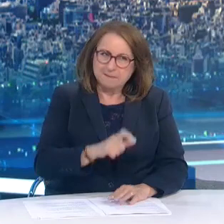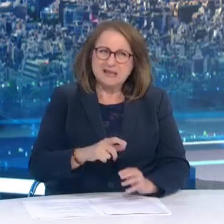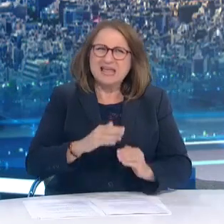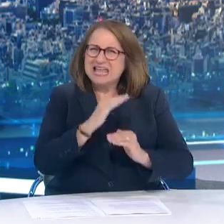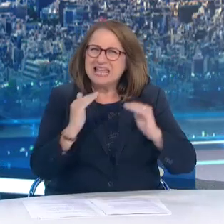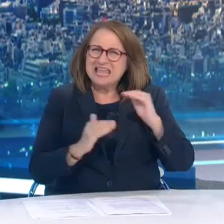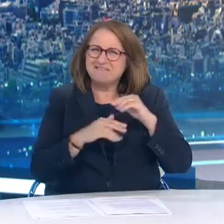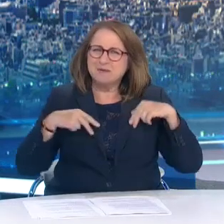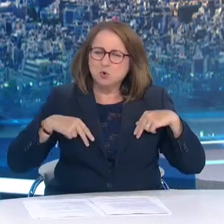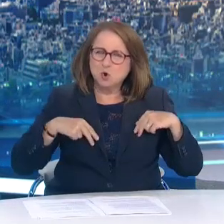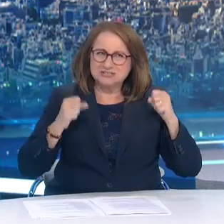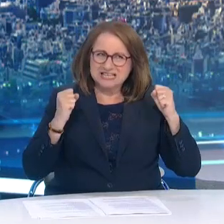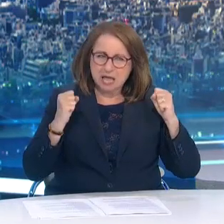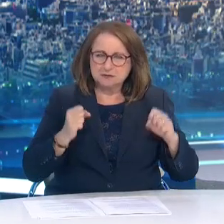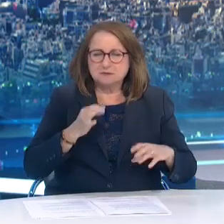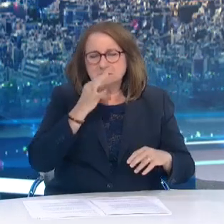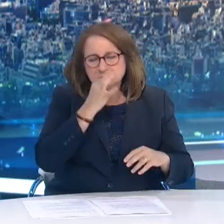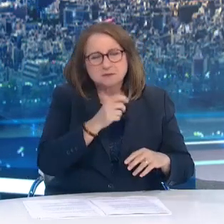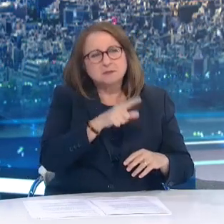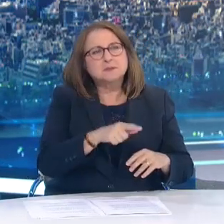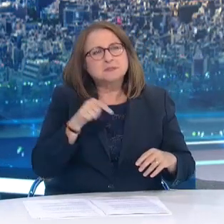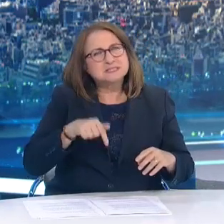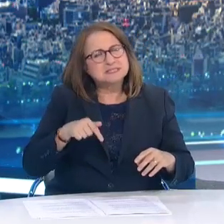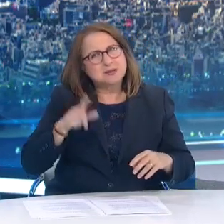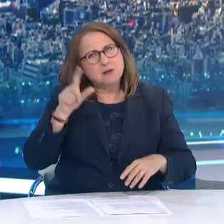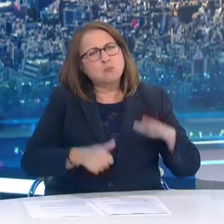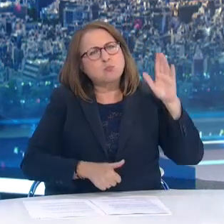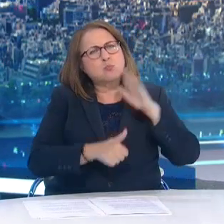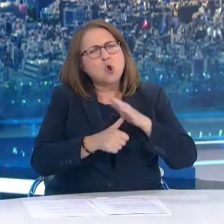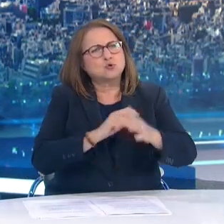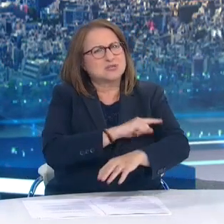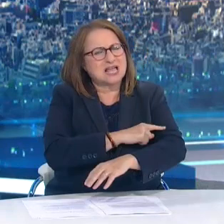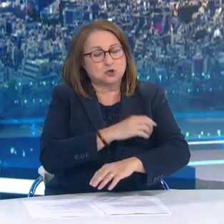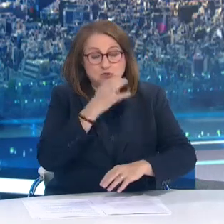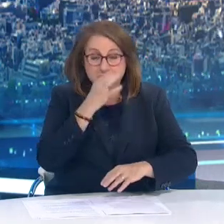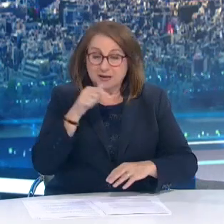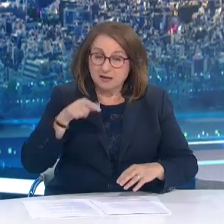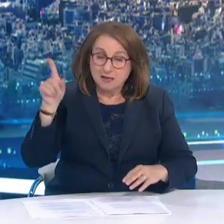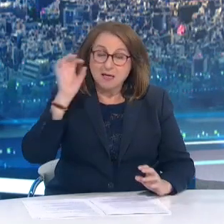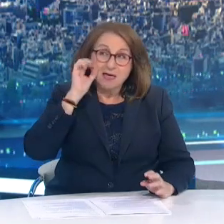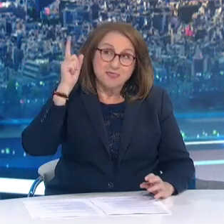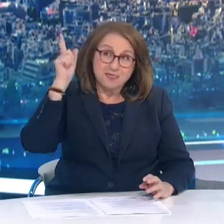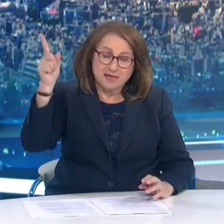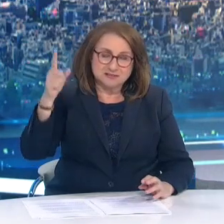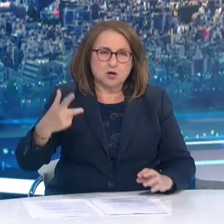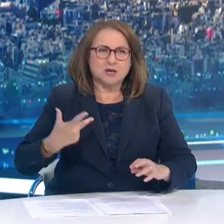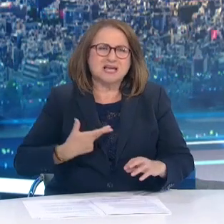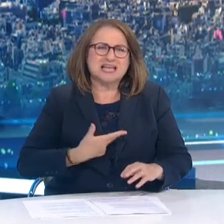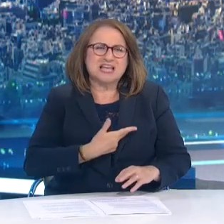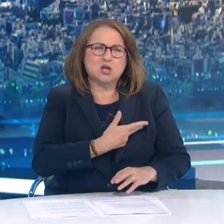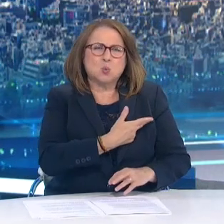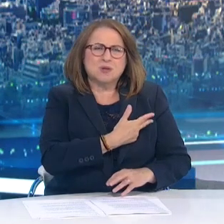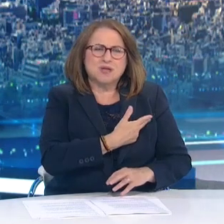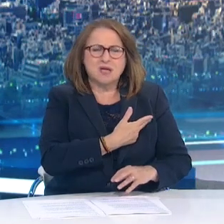Έκανε ένα σχόλιο για το γεγονός ότι Τα χειρουργία στην Θεσσαλονίκη και γενικά στην Κεντρική Μακεδονία